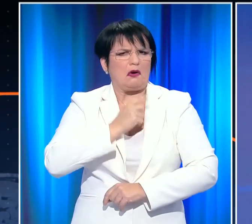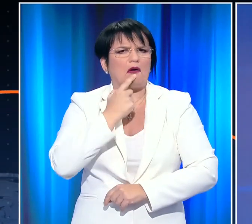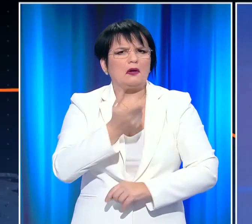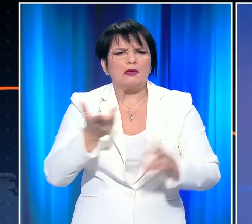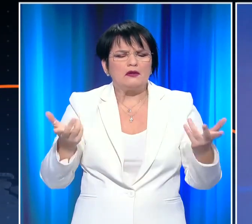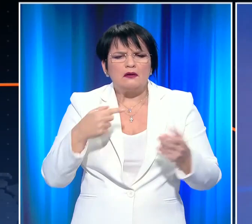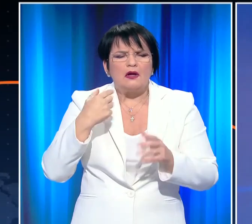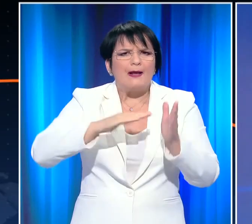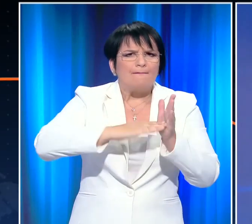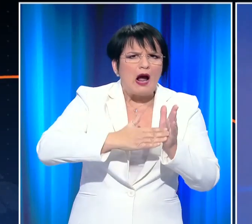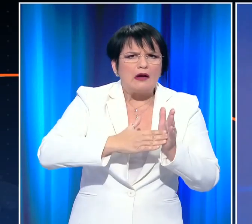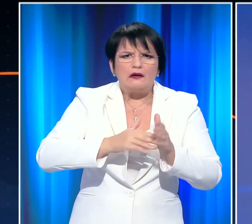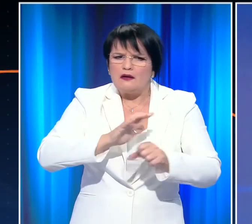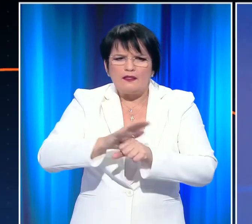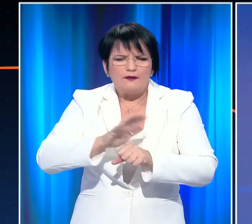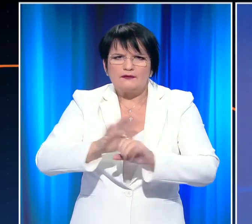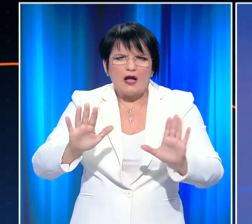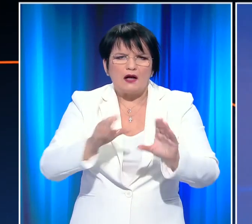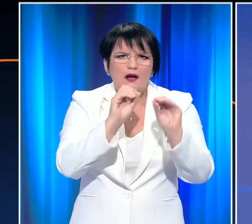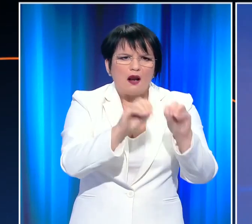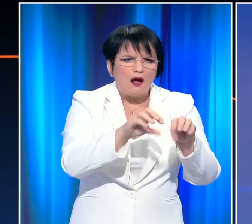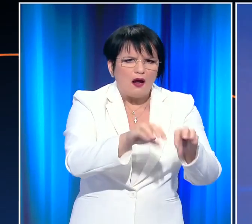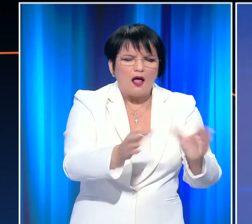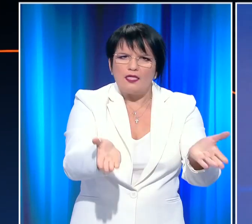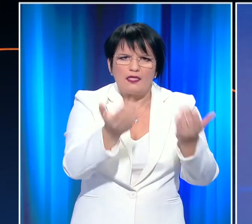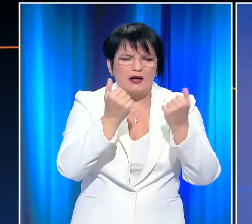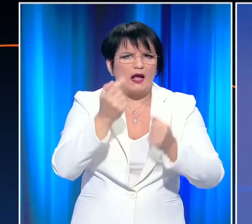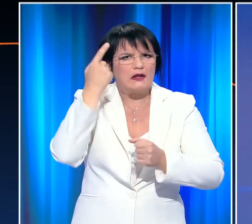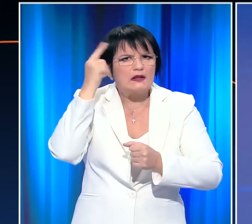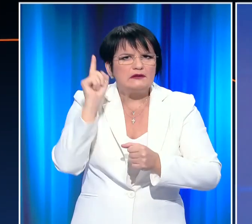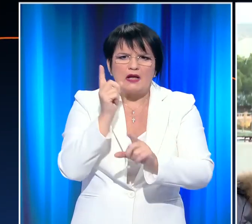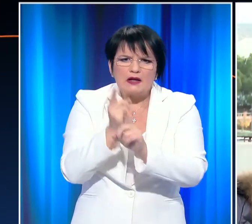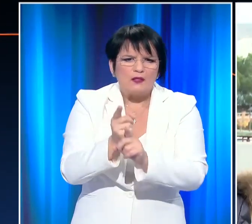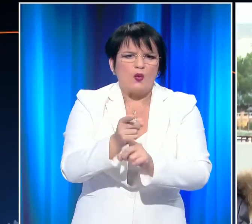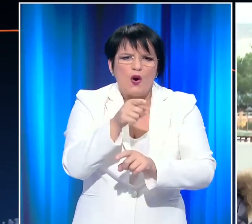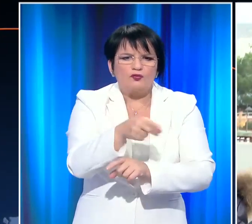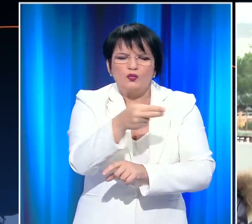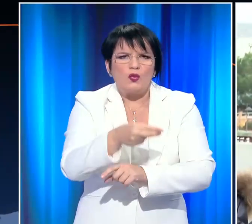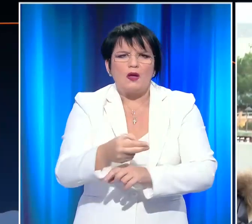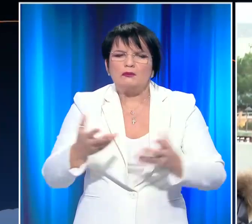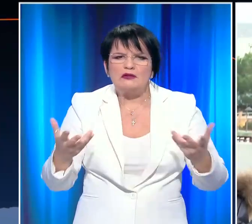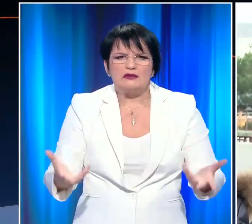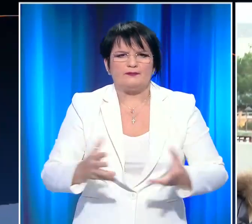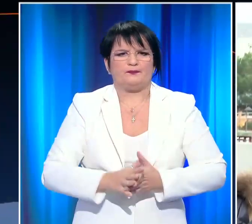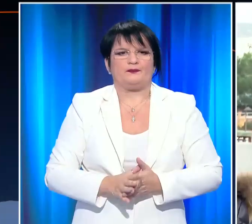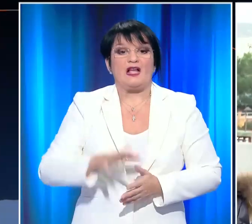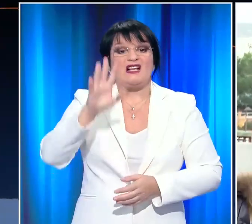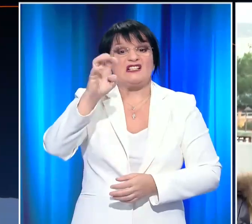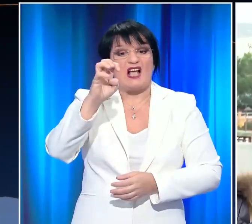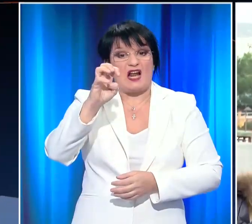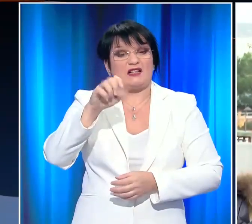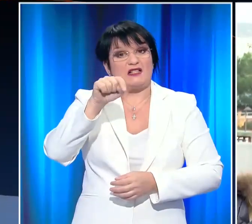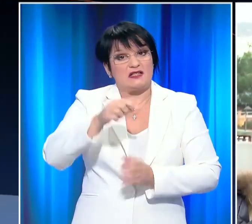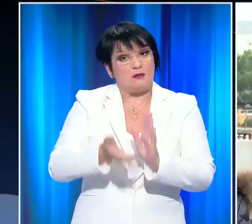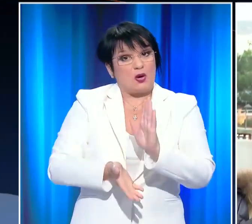Υπότιτλοι AUTHORWAVE Δεν είναι εκπαιδευμένο σε περιστατικά COVID. Είχαμε 40 χτες και τώρα